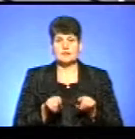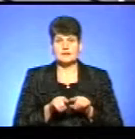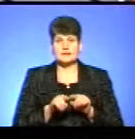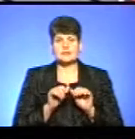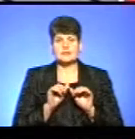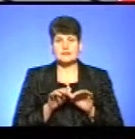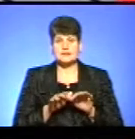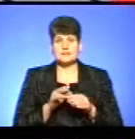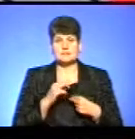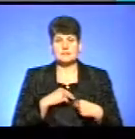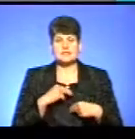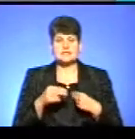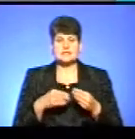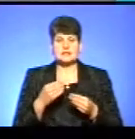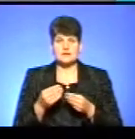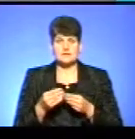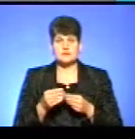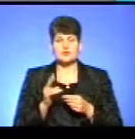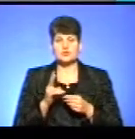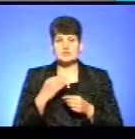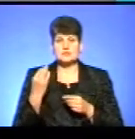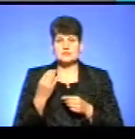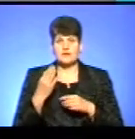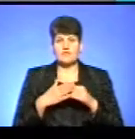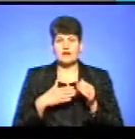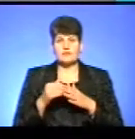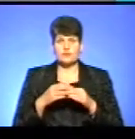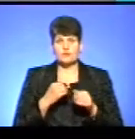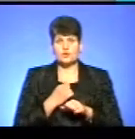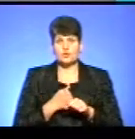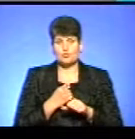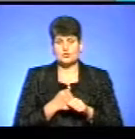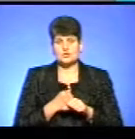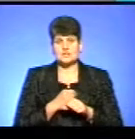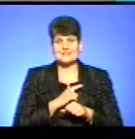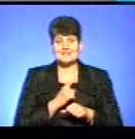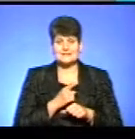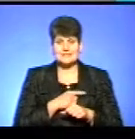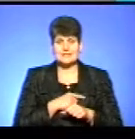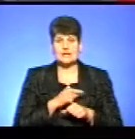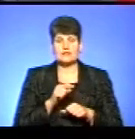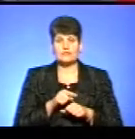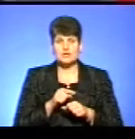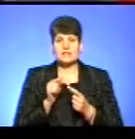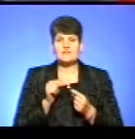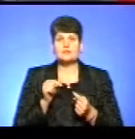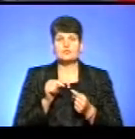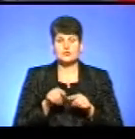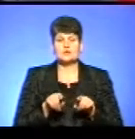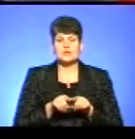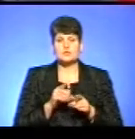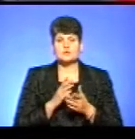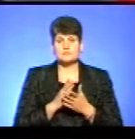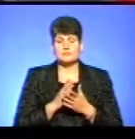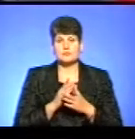дій працедавців. Тому що працедавці, які зацікавлені в кваліфікованій робочій силі, вони, відповідно, також мають